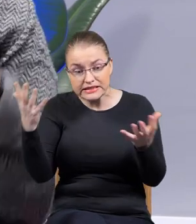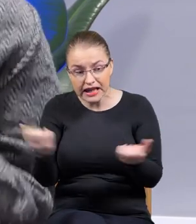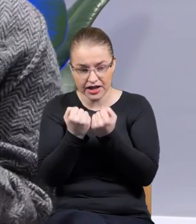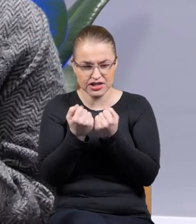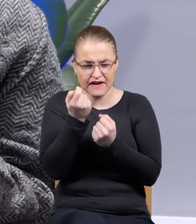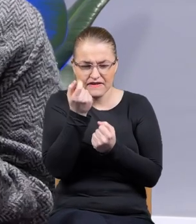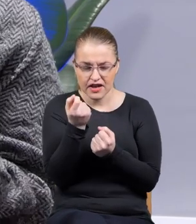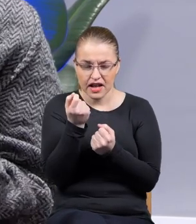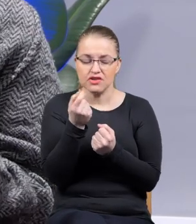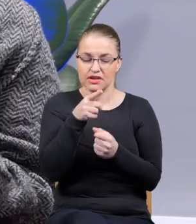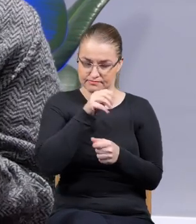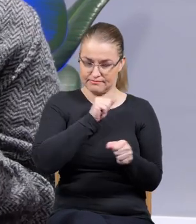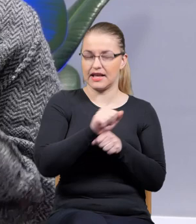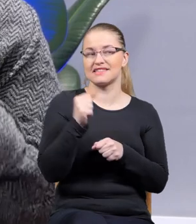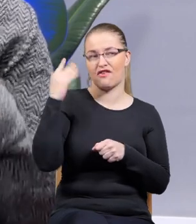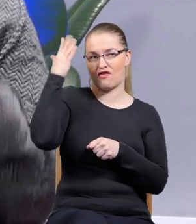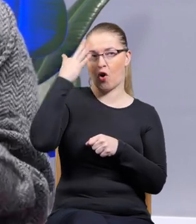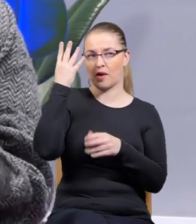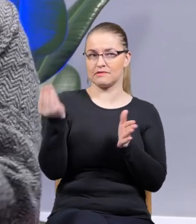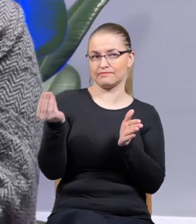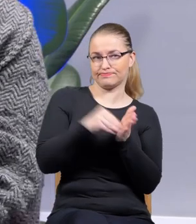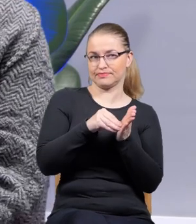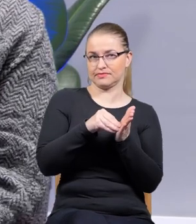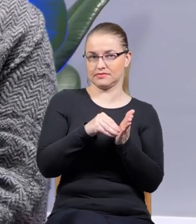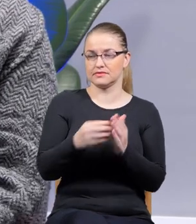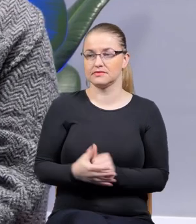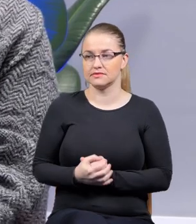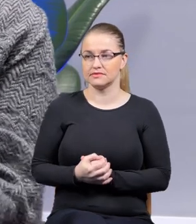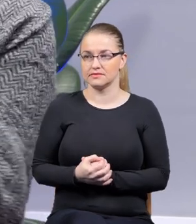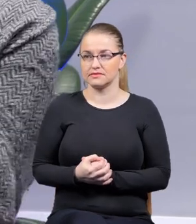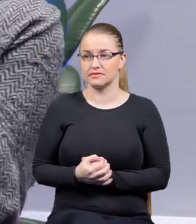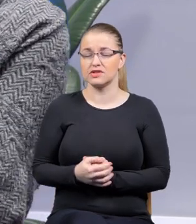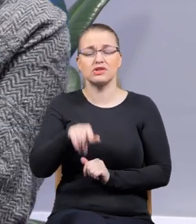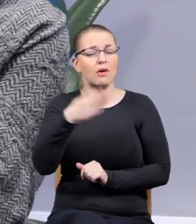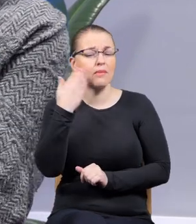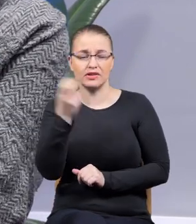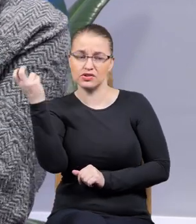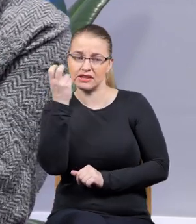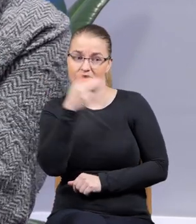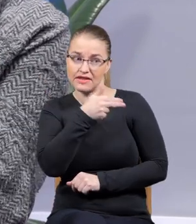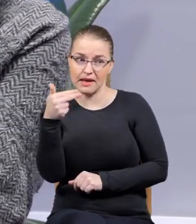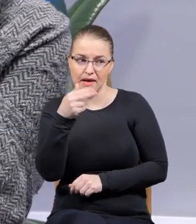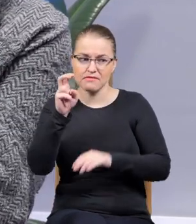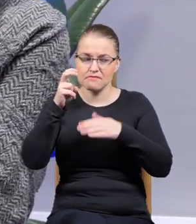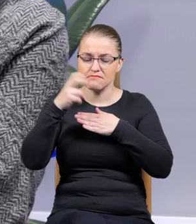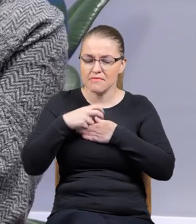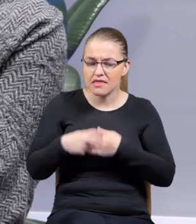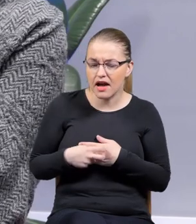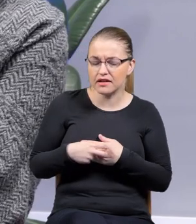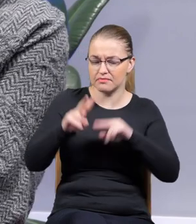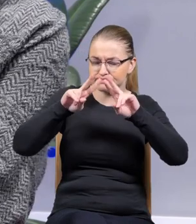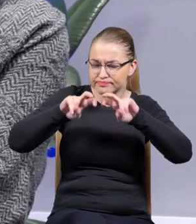jednak pracuje im wyobraźnia, że jednak dopowiadają niektóre rzeczy. To jest bardzo ciekawy temat do badania, ale też do